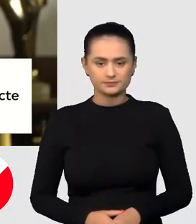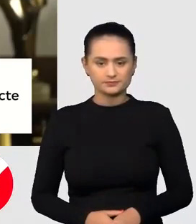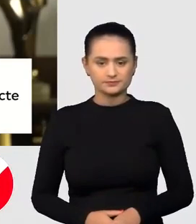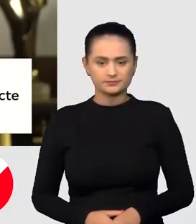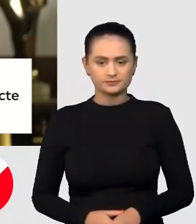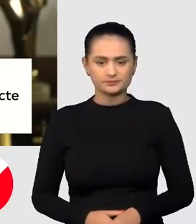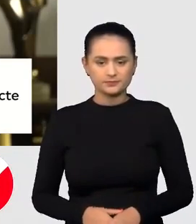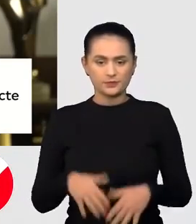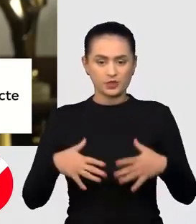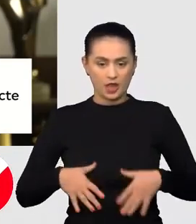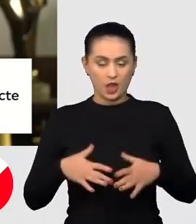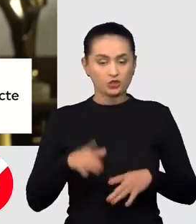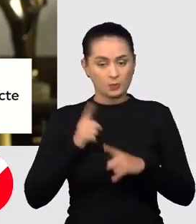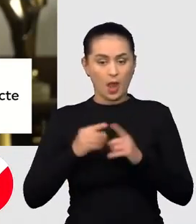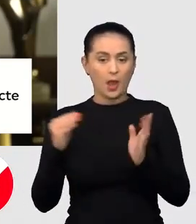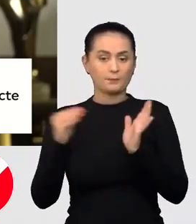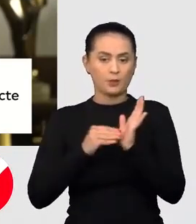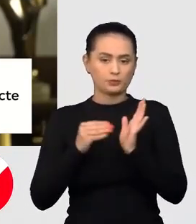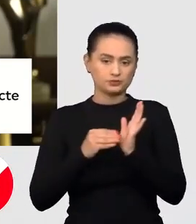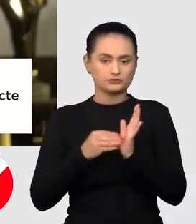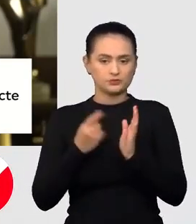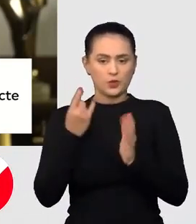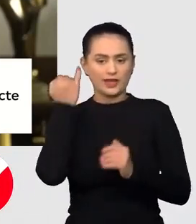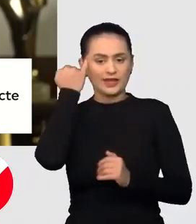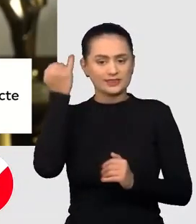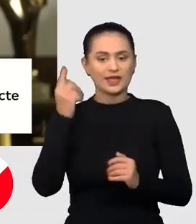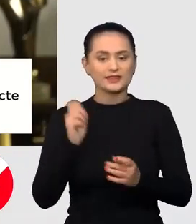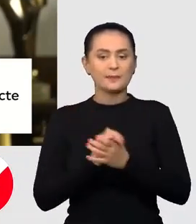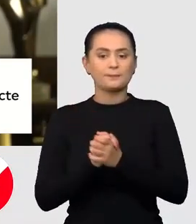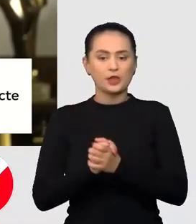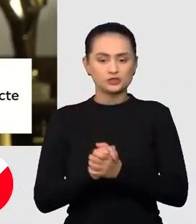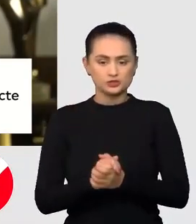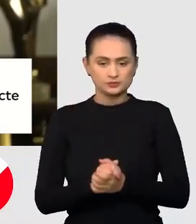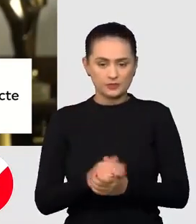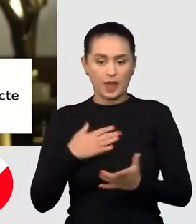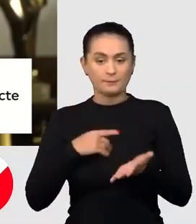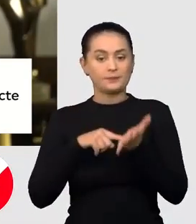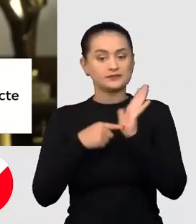pacea. Ucraine propusă precisă această fórmulă.